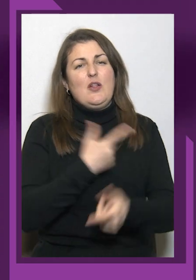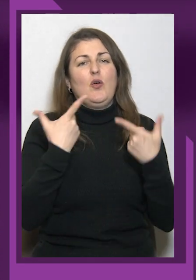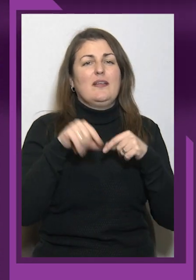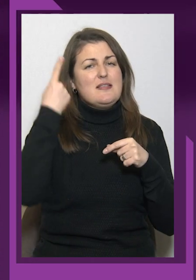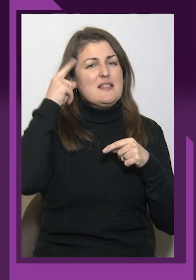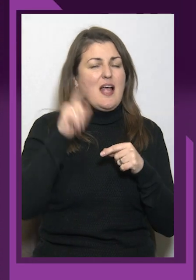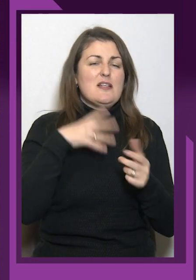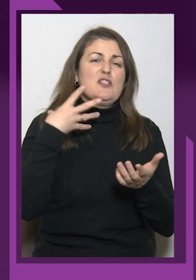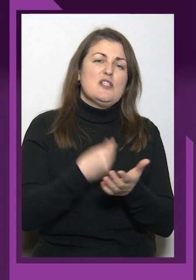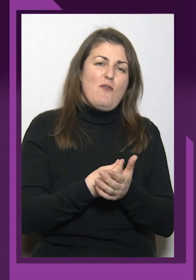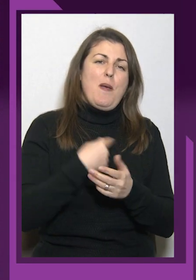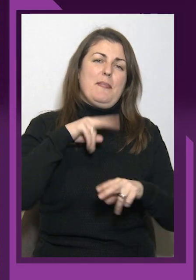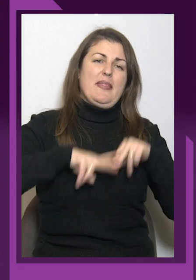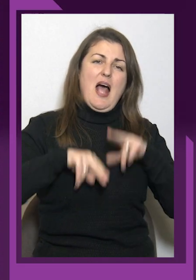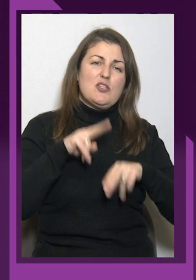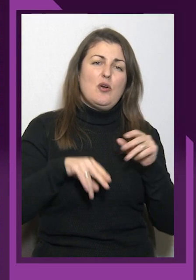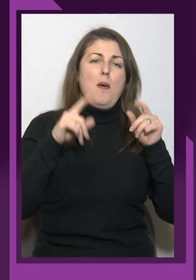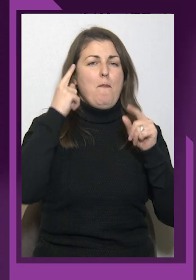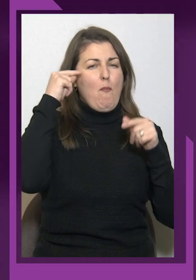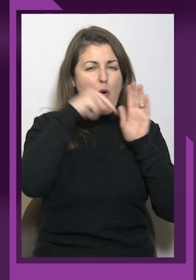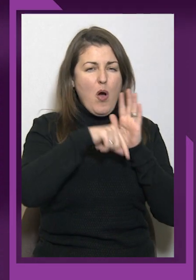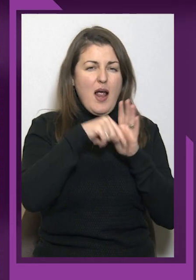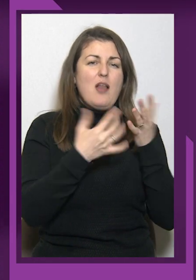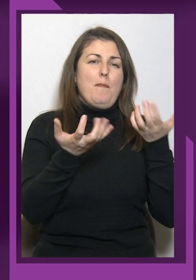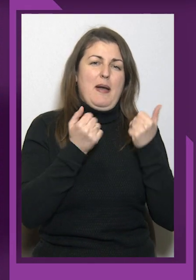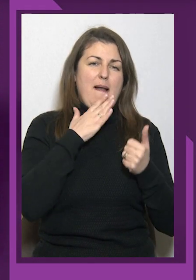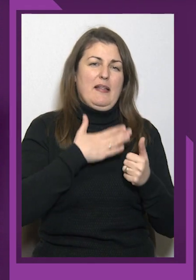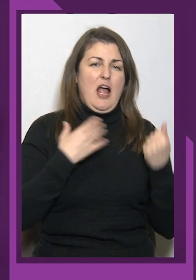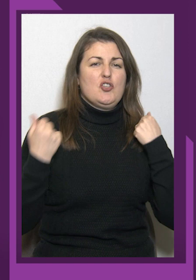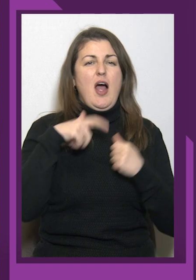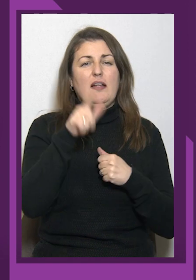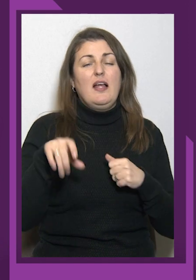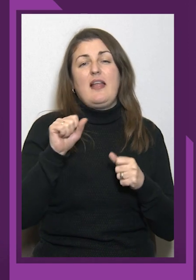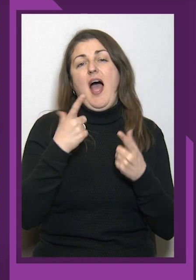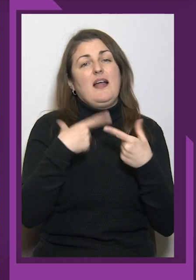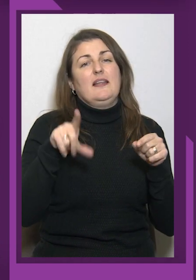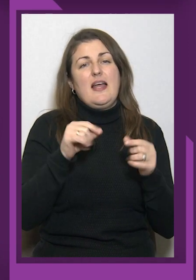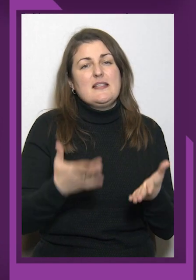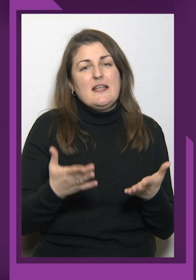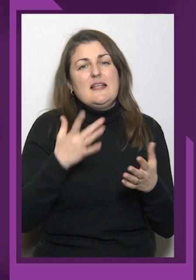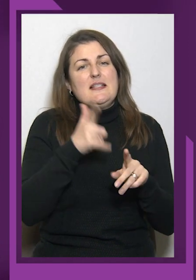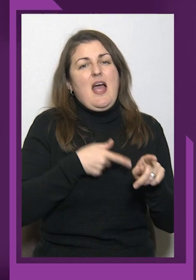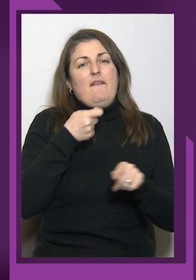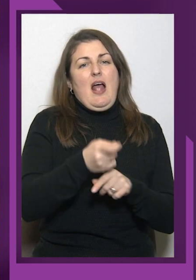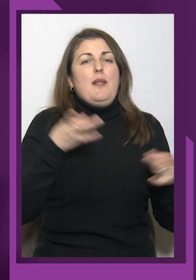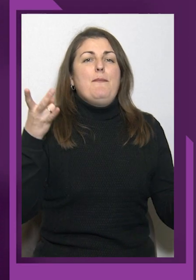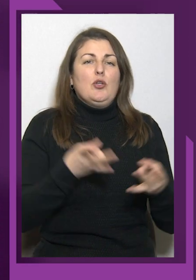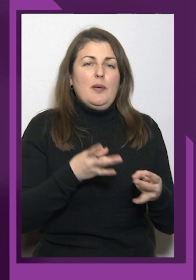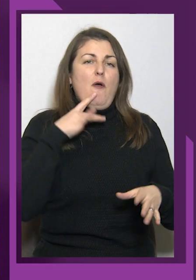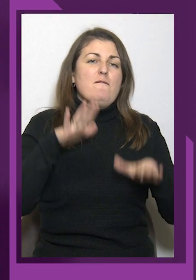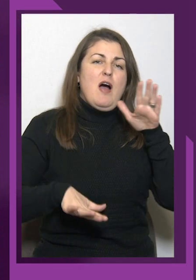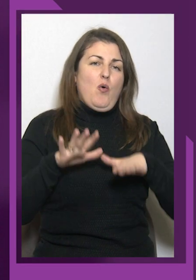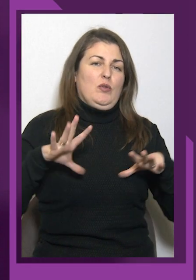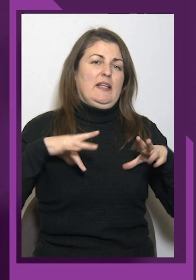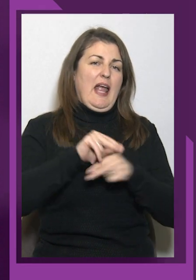знаєте, своїм настроєм морально брали наші атлети, ну а десь заявляли потрібну вагу